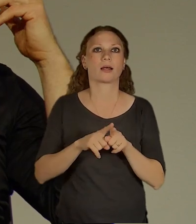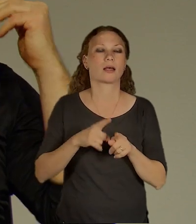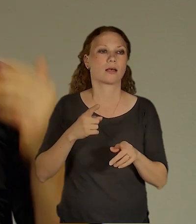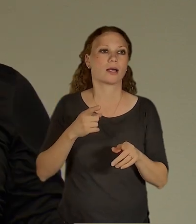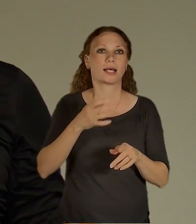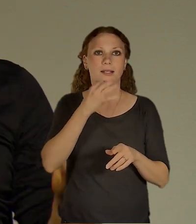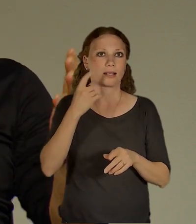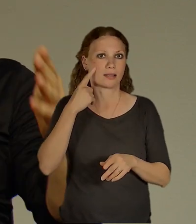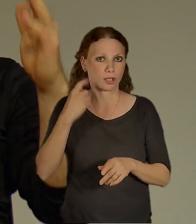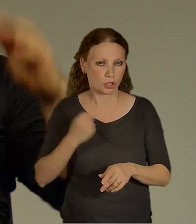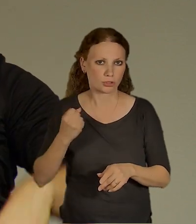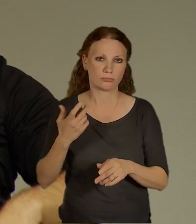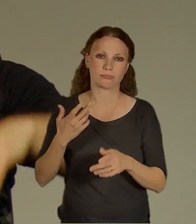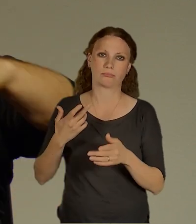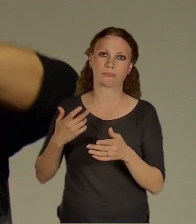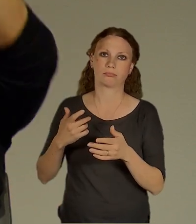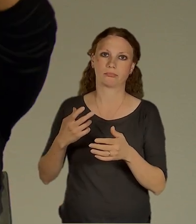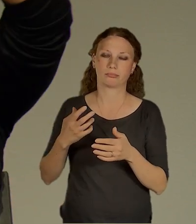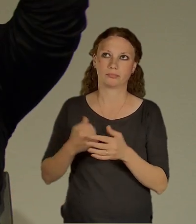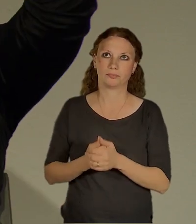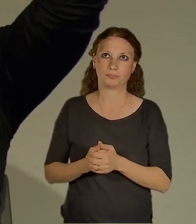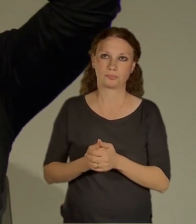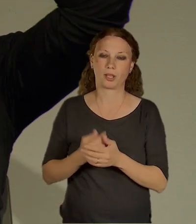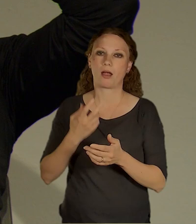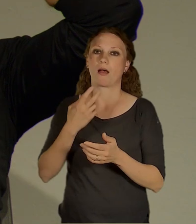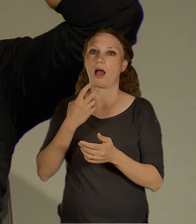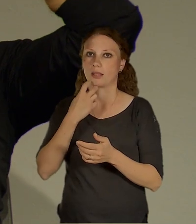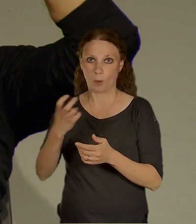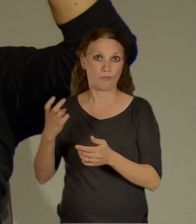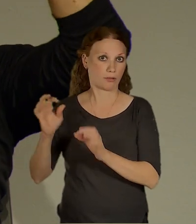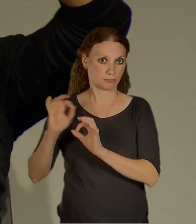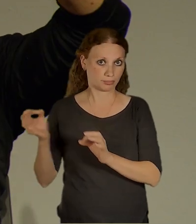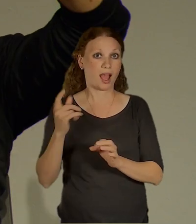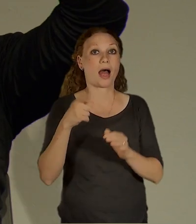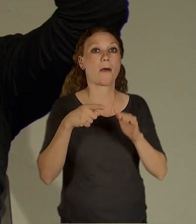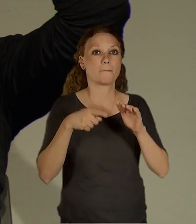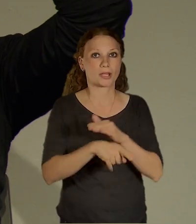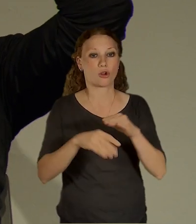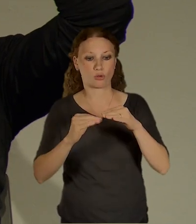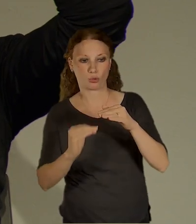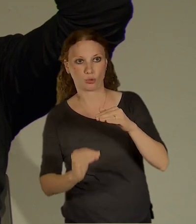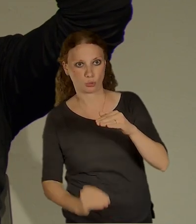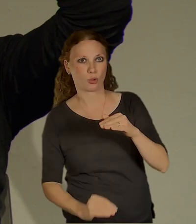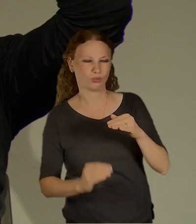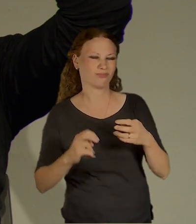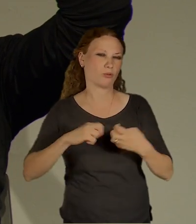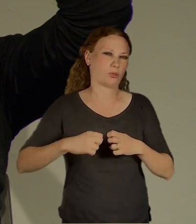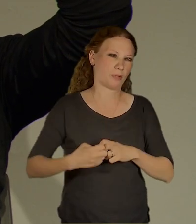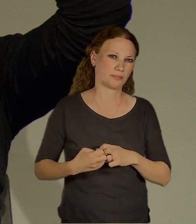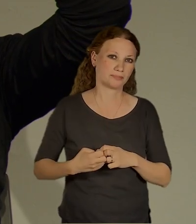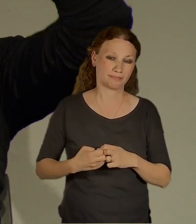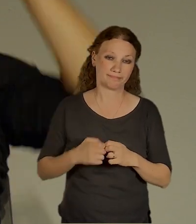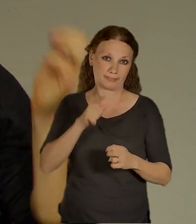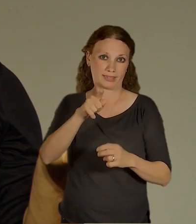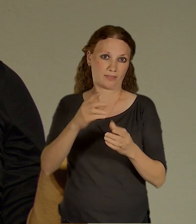s tramvajema, ale pořád tam dostává metro a ostatní zase vrsty. Je to tak, jak říkáte, prostě je